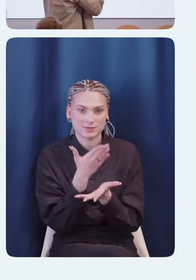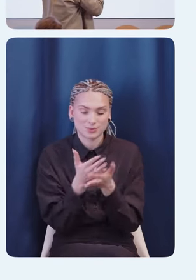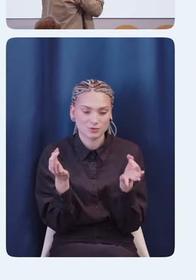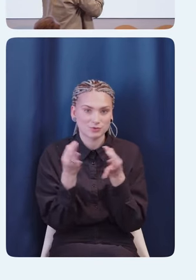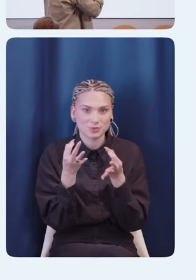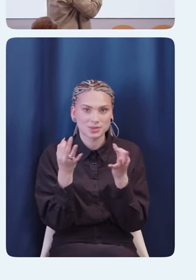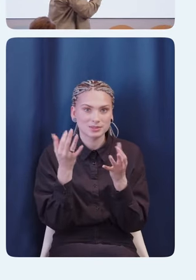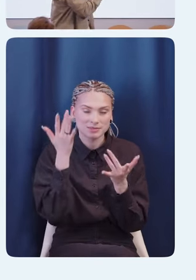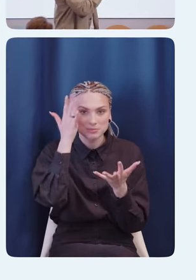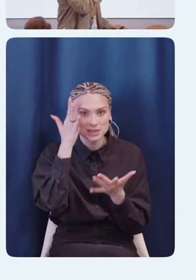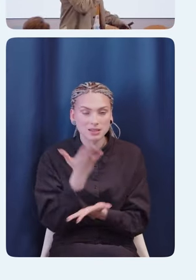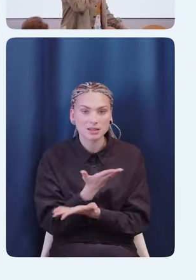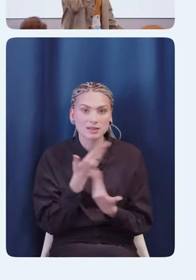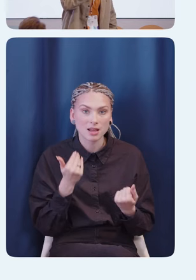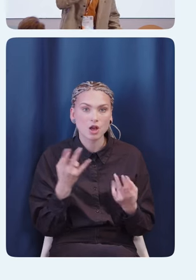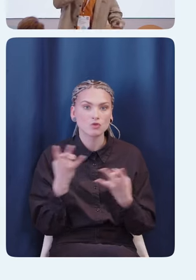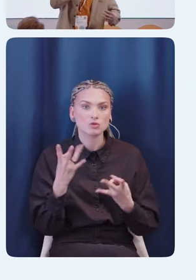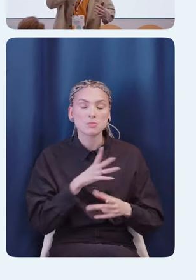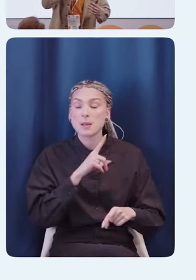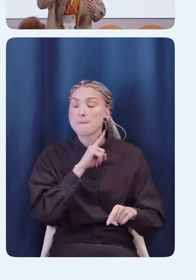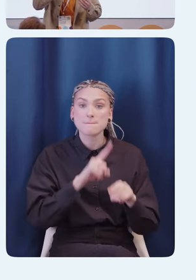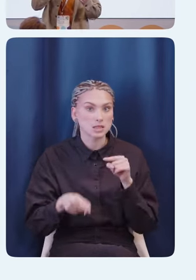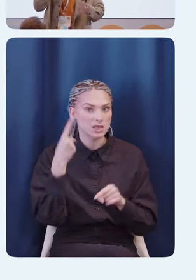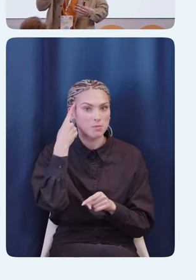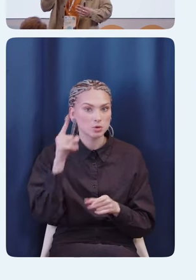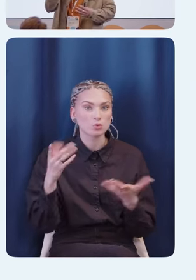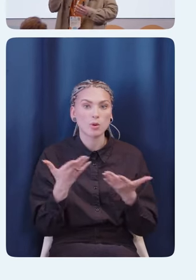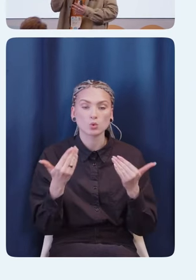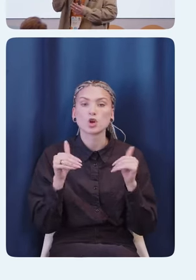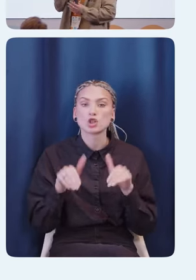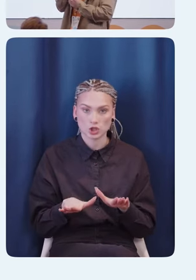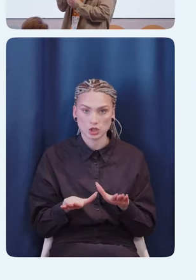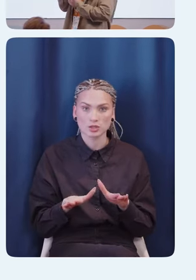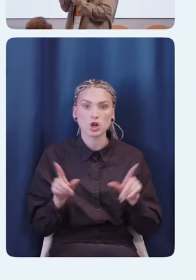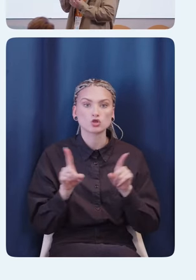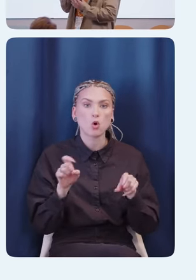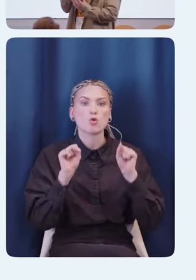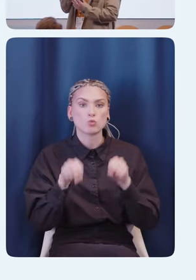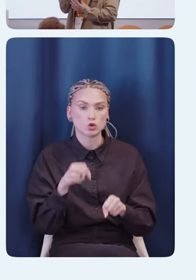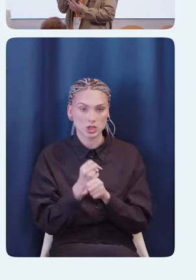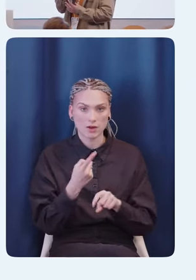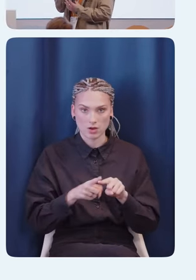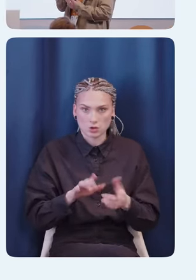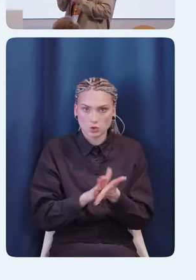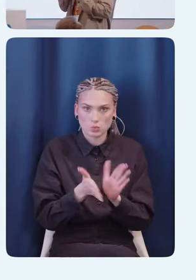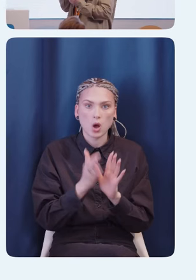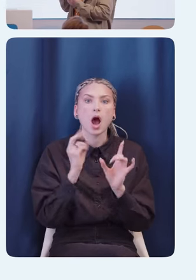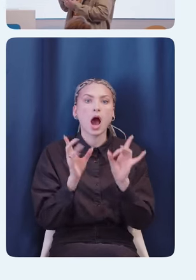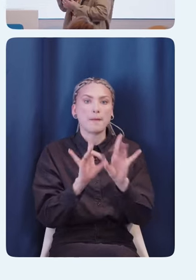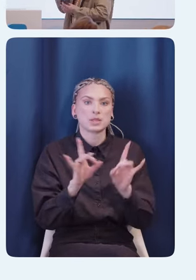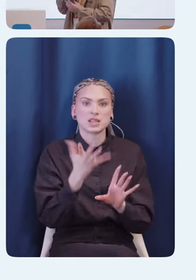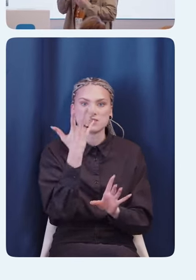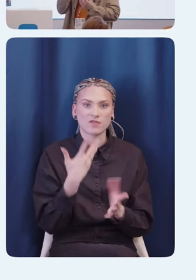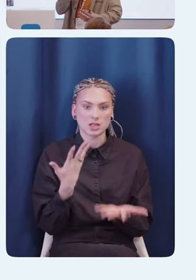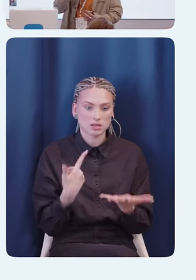Никакой осмысленности не было. Нужно было быстро придумать какое-то решение, что можно сделать в этой ситуации. Как объяснить цвет,